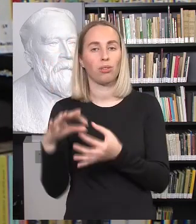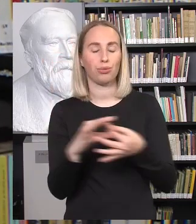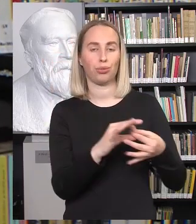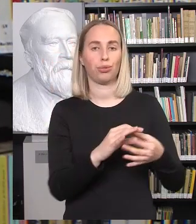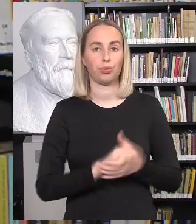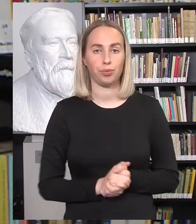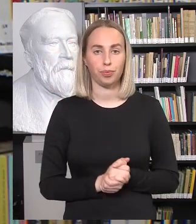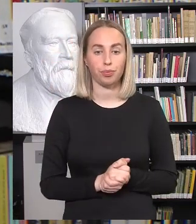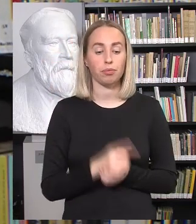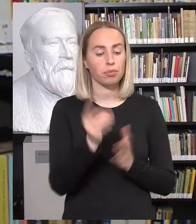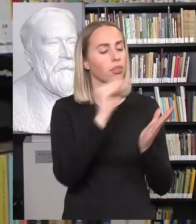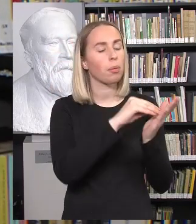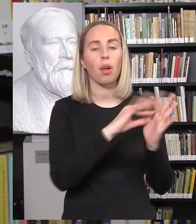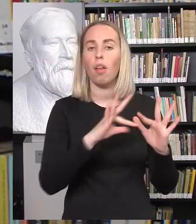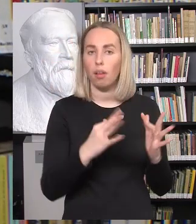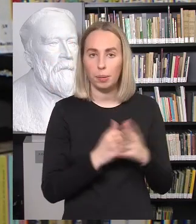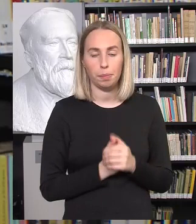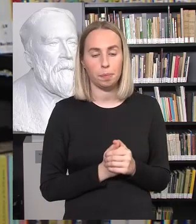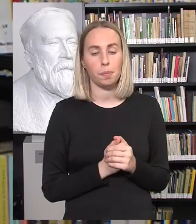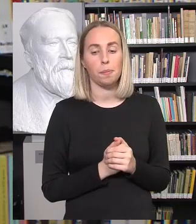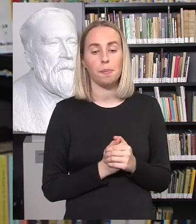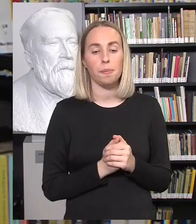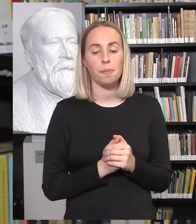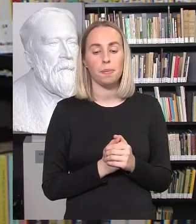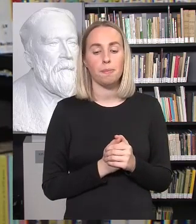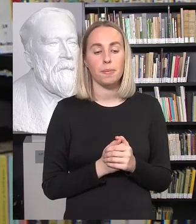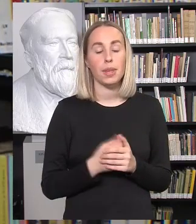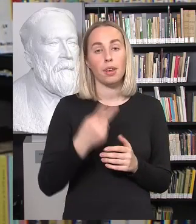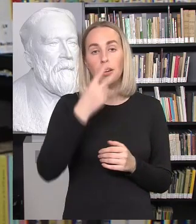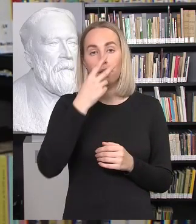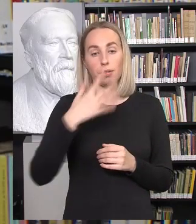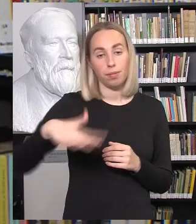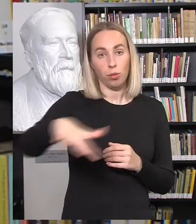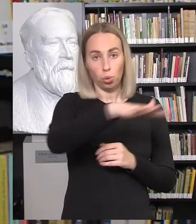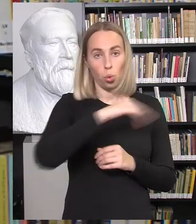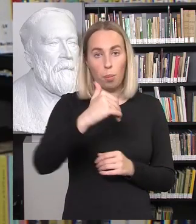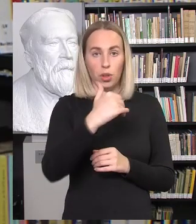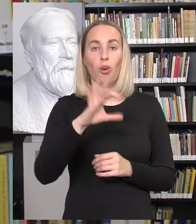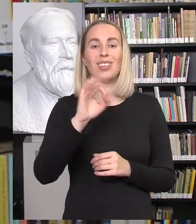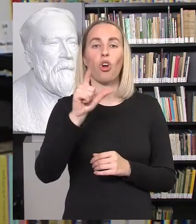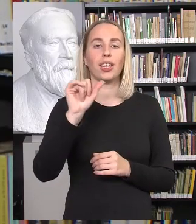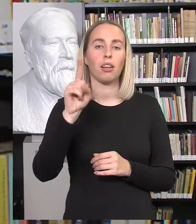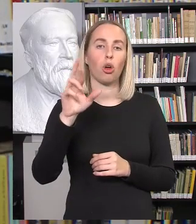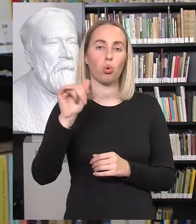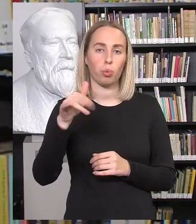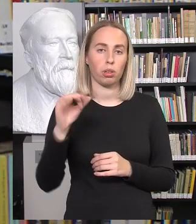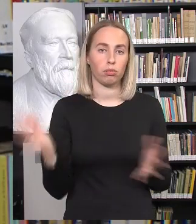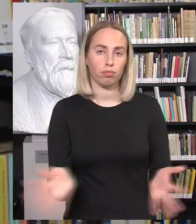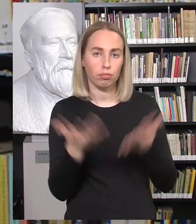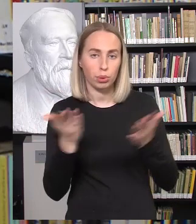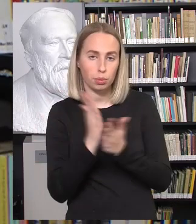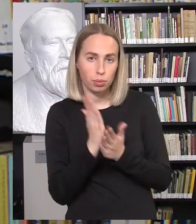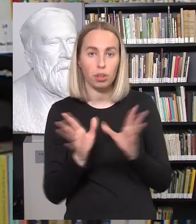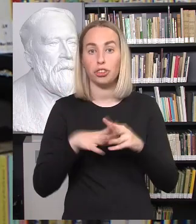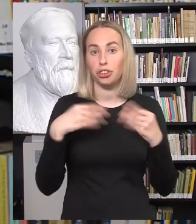ko nurodyta, kad visuomenėje pusėlėmas kartų solidarumas, stiprinama dar nei šeima, kaip svarbiausia visuomenės lastelė,